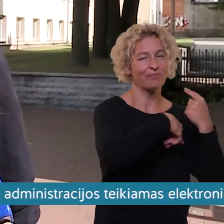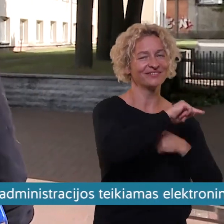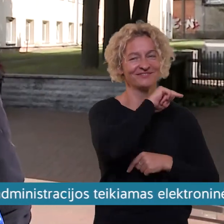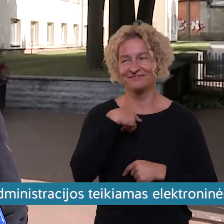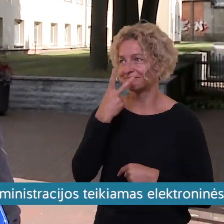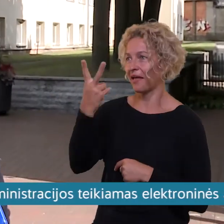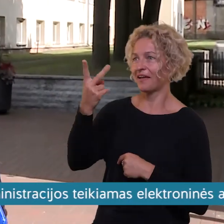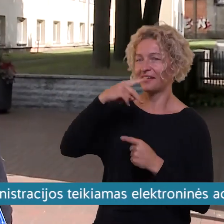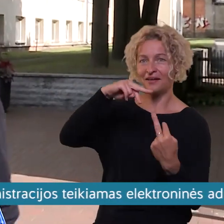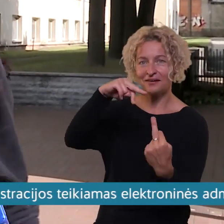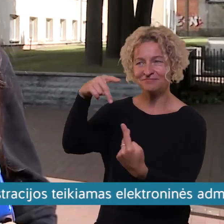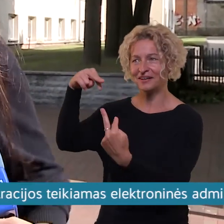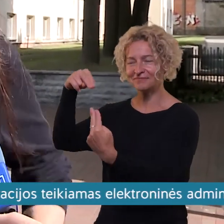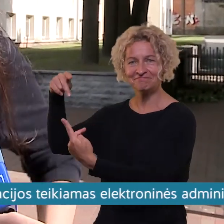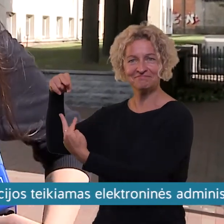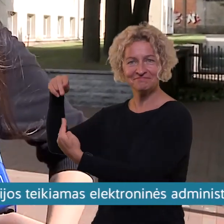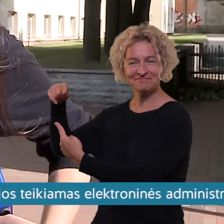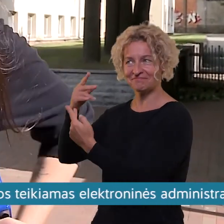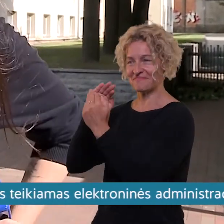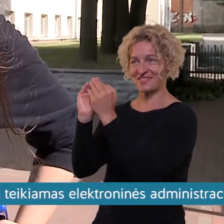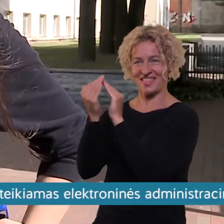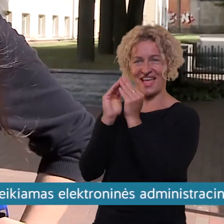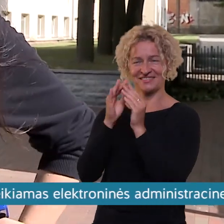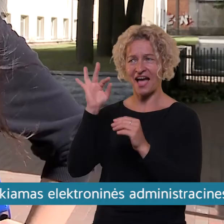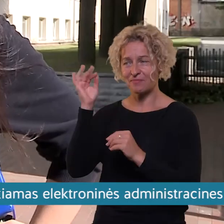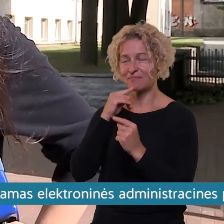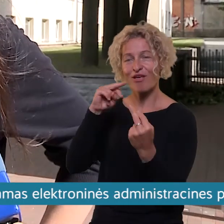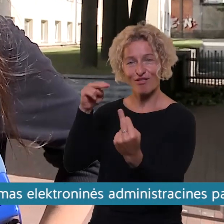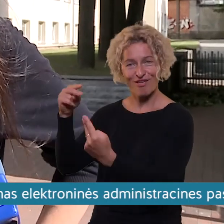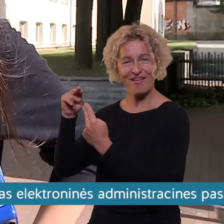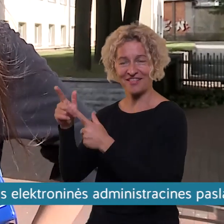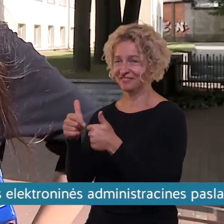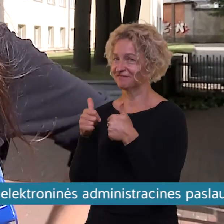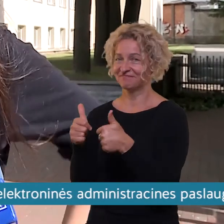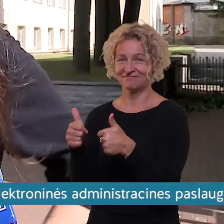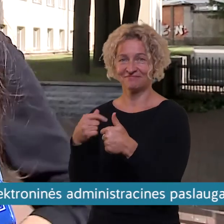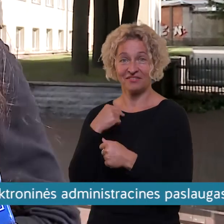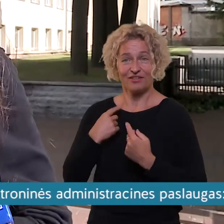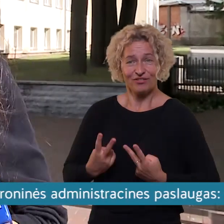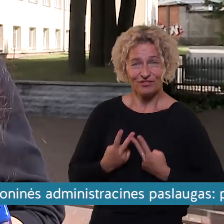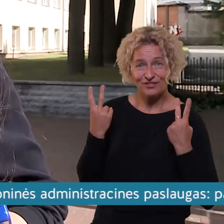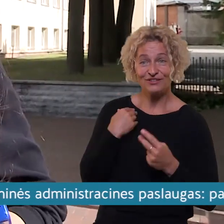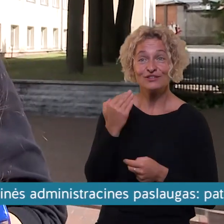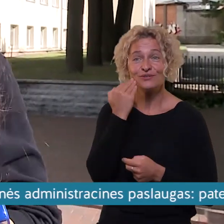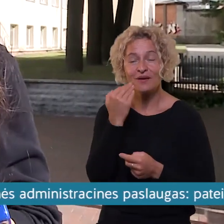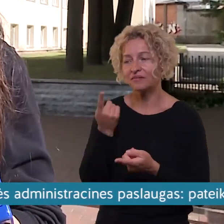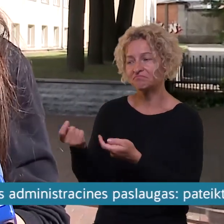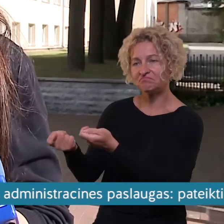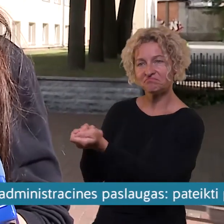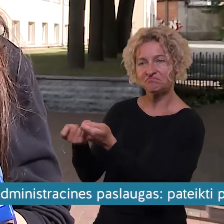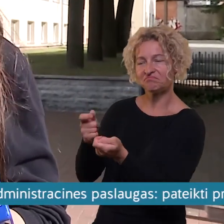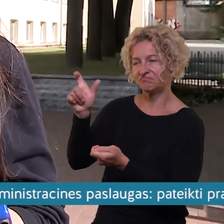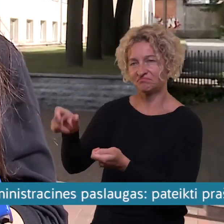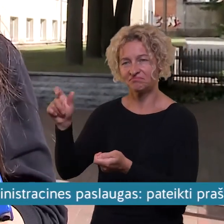ir kad visą aides matysiu kažkokį pokėtį miestę, kas ir būna. Ir tikrai džiugasi, kaip šiuliu valdžia,